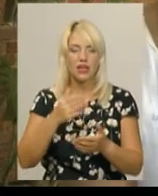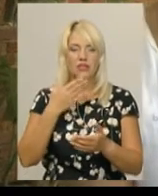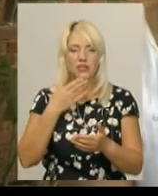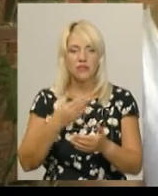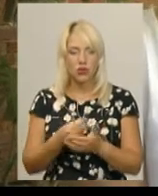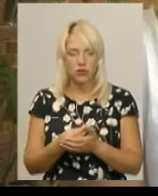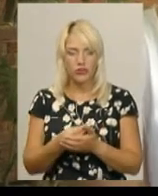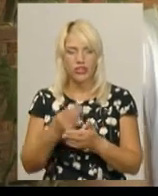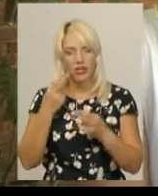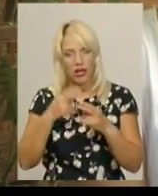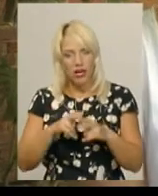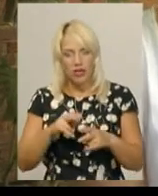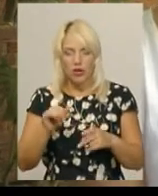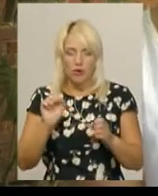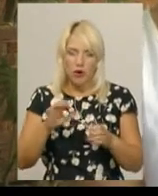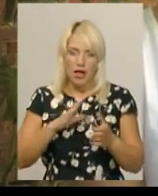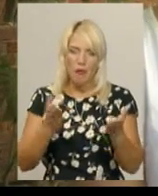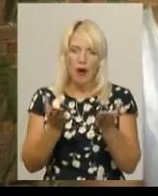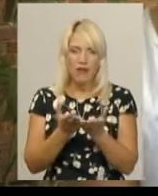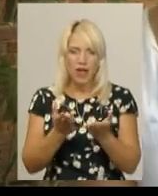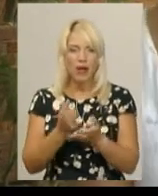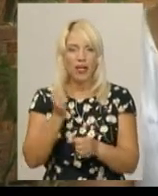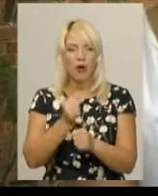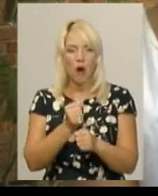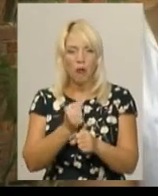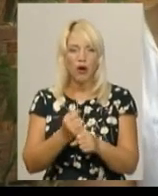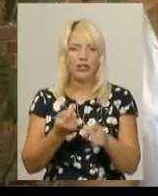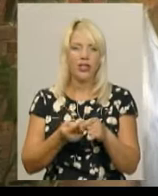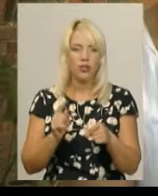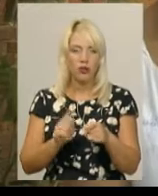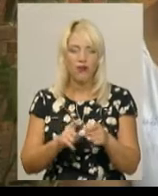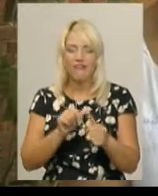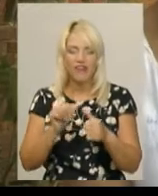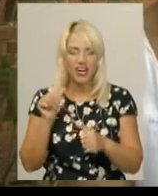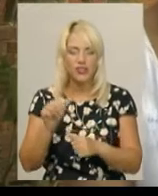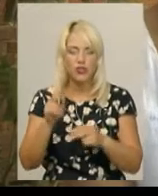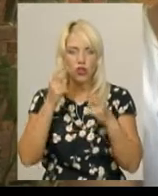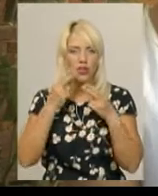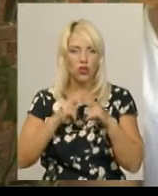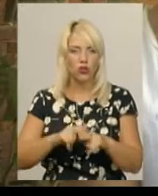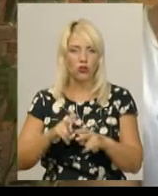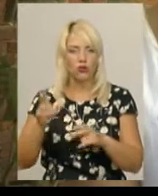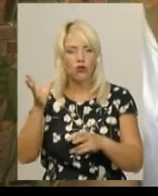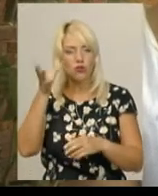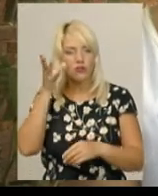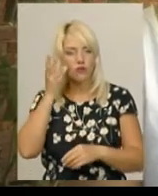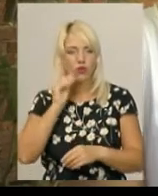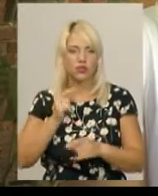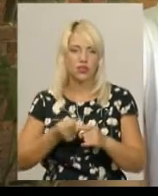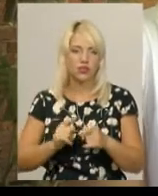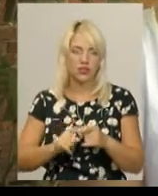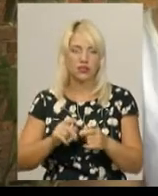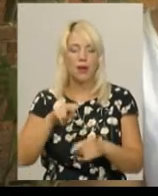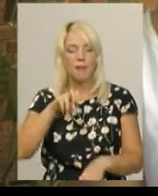можуть зразу порівнати роботи і ту виключно технологію освоєння, і ті ж